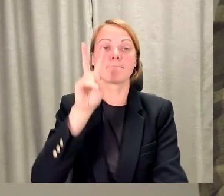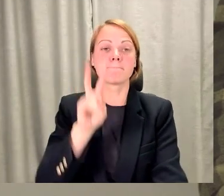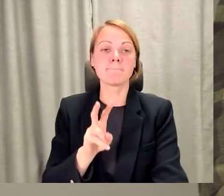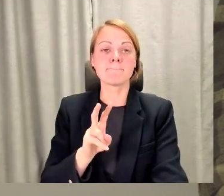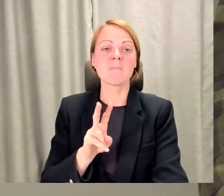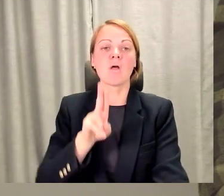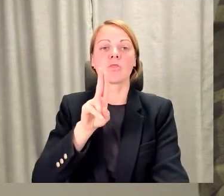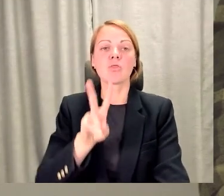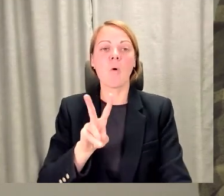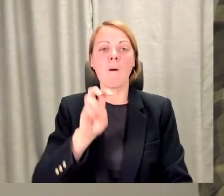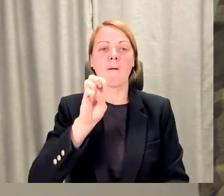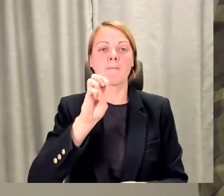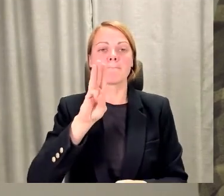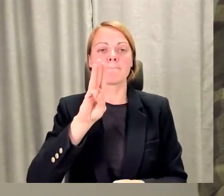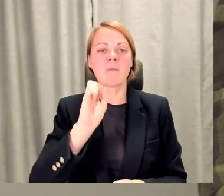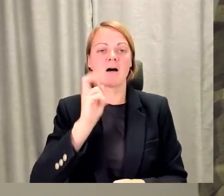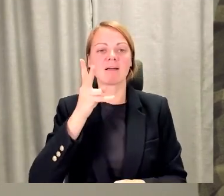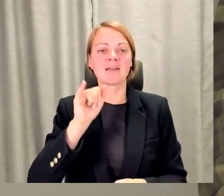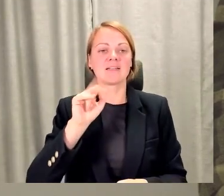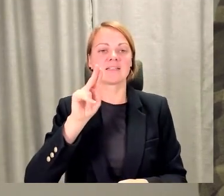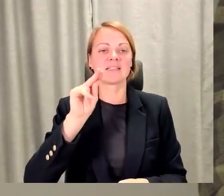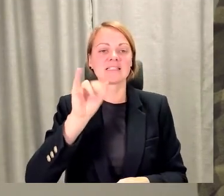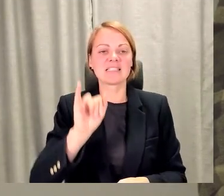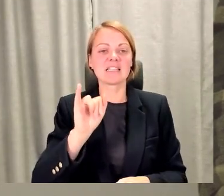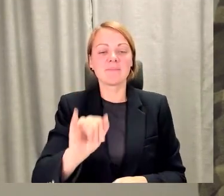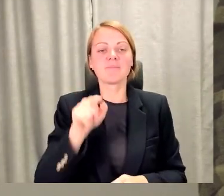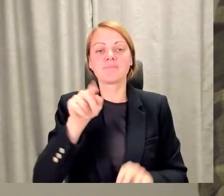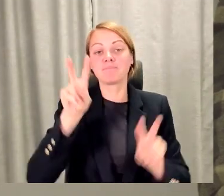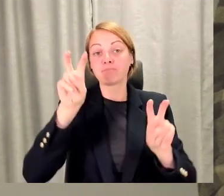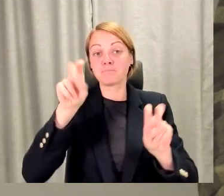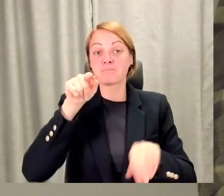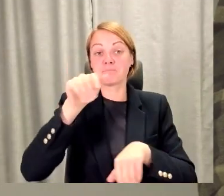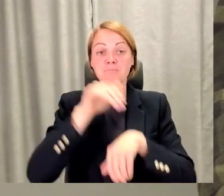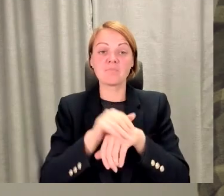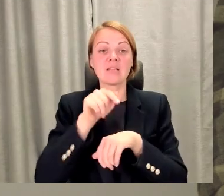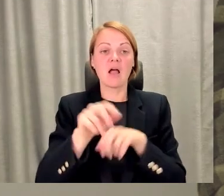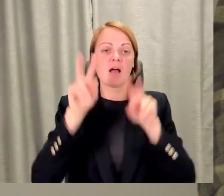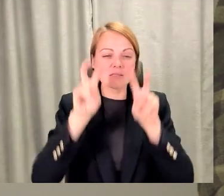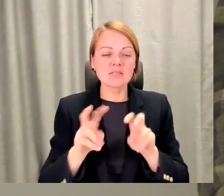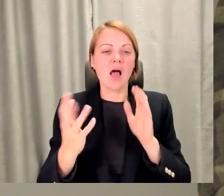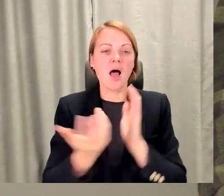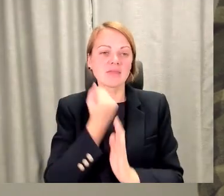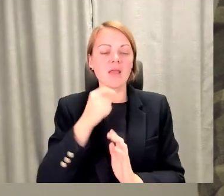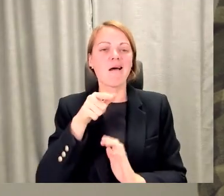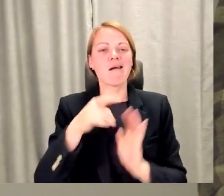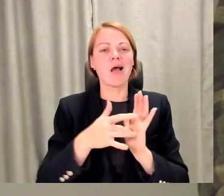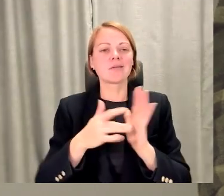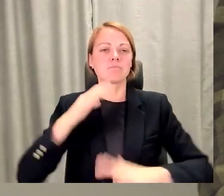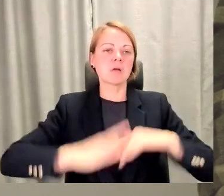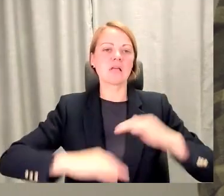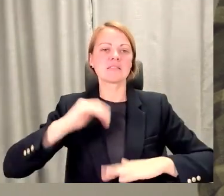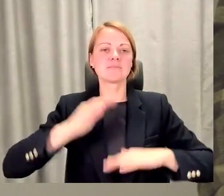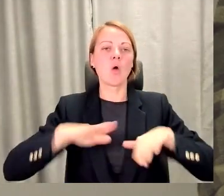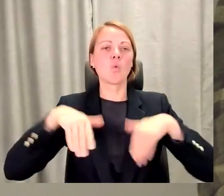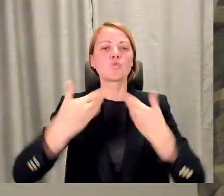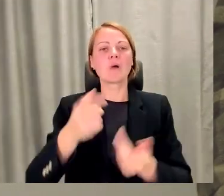un viņi arī ir atraduši, kas ir tās prasmes, kas iedot cilvēkam ne